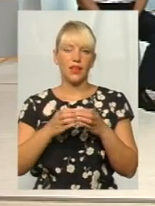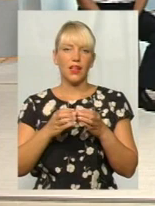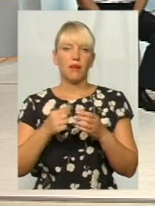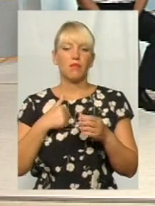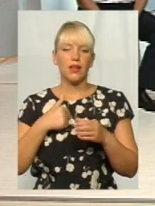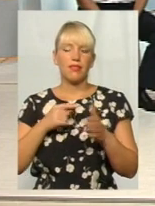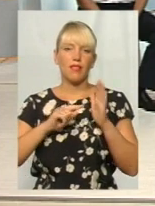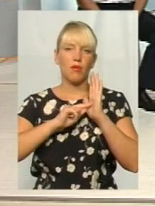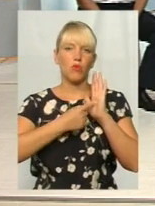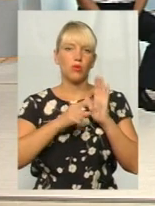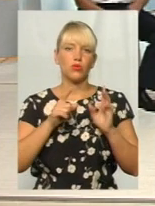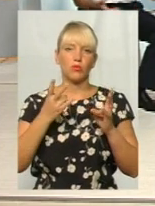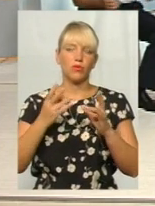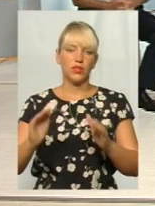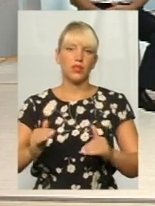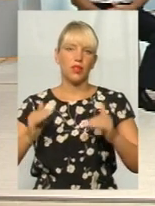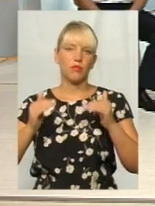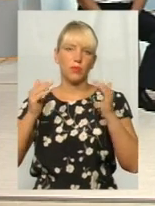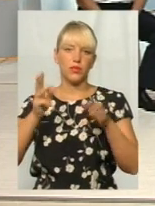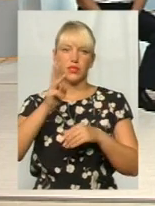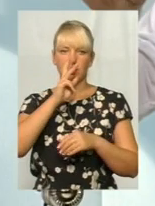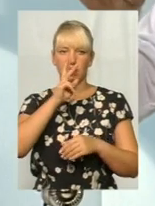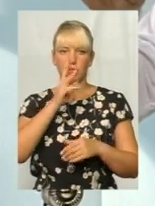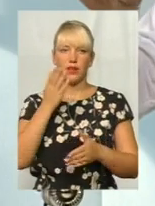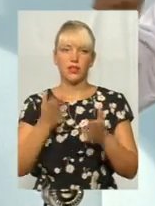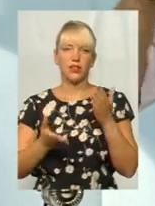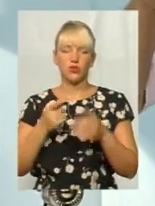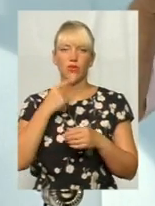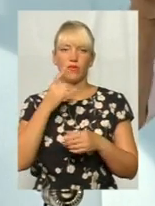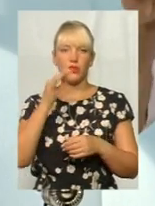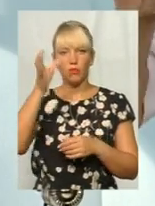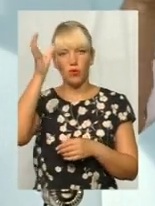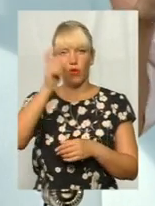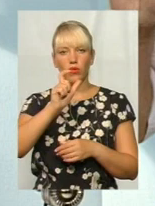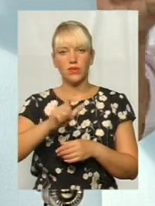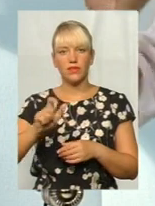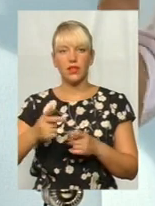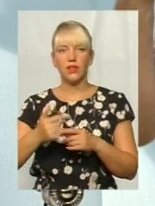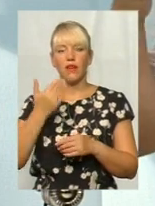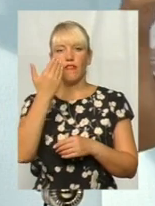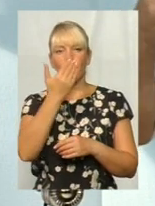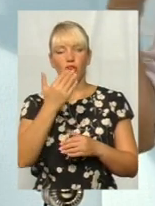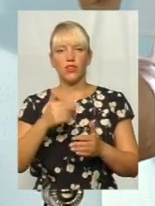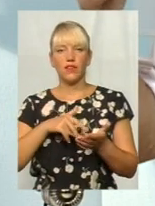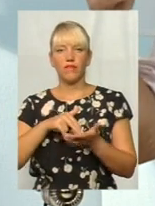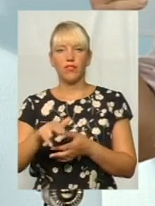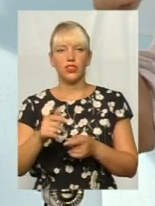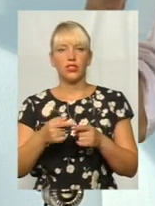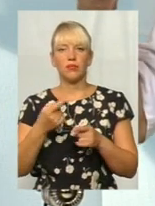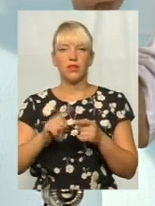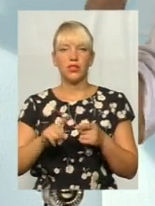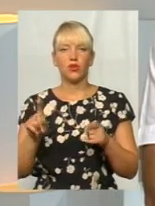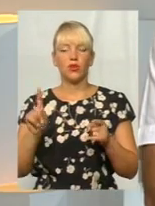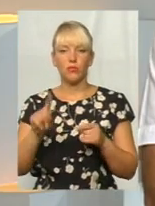повинна зростати з зарплати. От взяти, допустим, освітяни. От у нас зараз вони вийшли, при всьому, при тому,